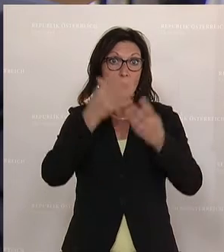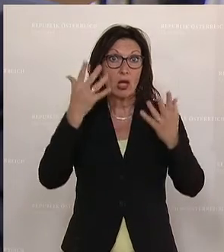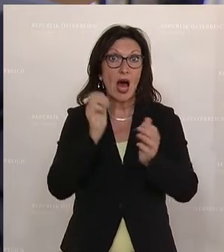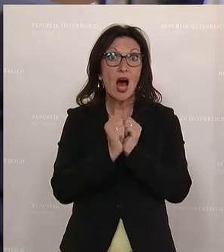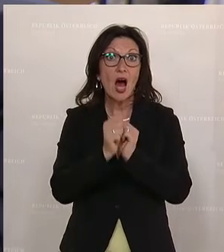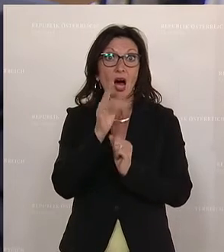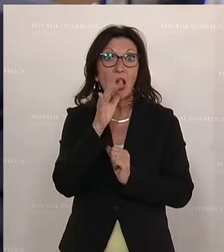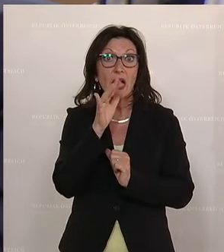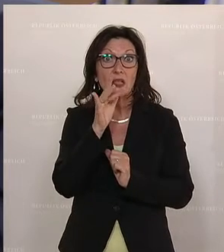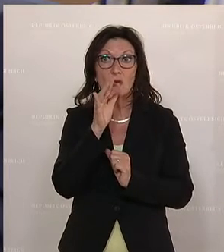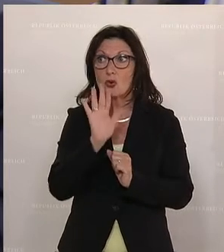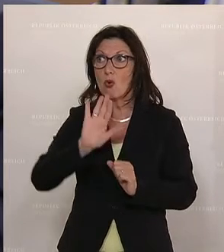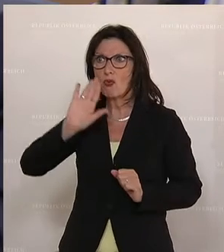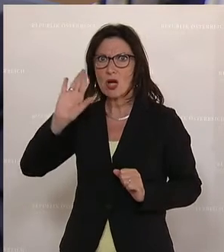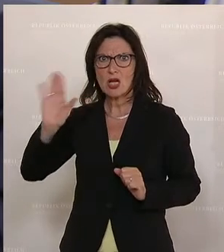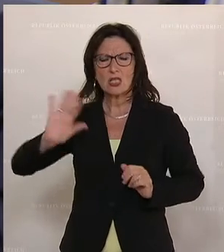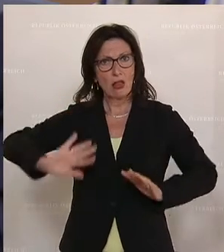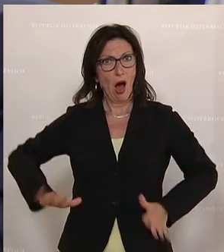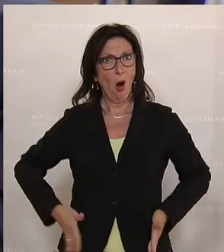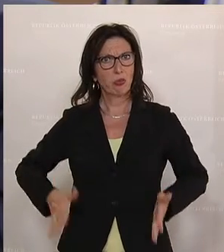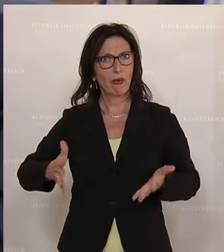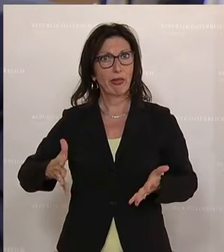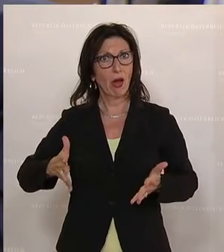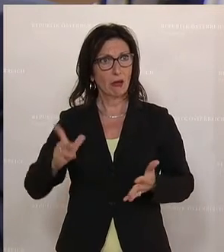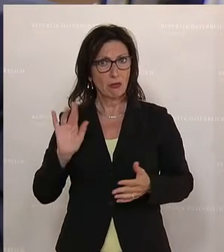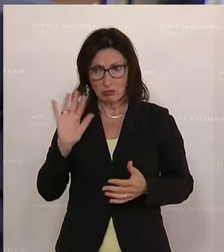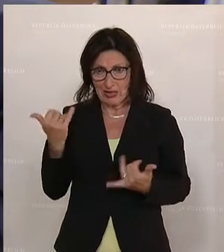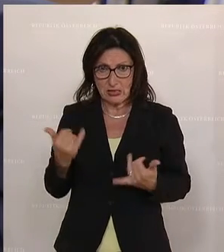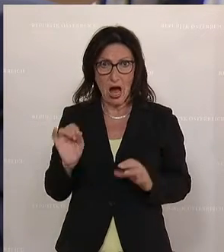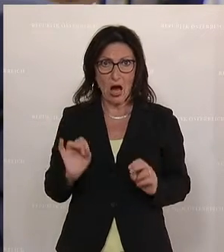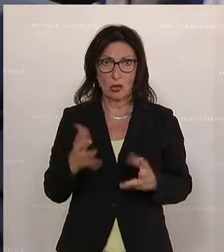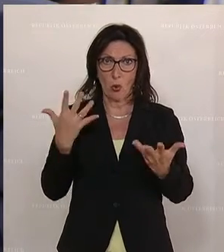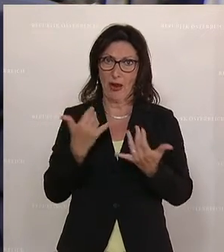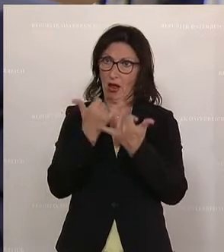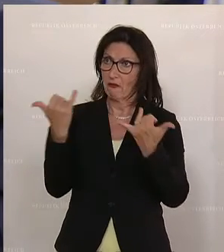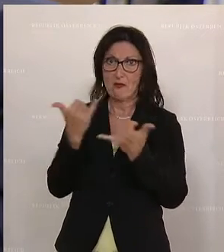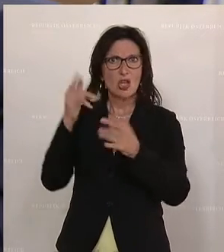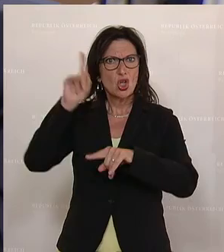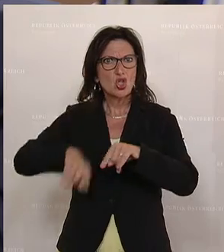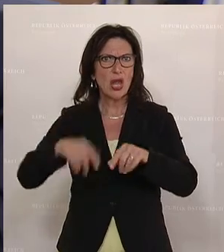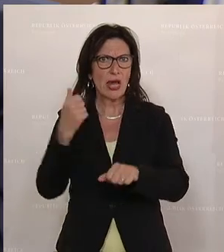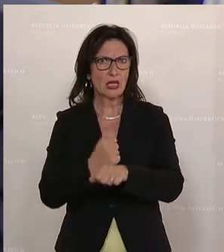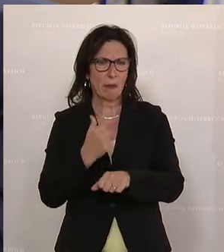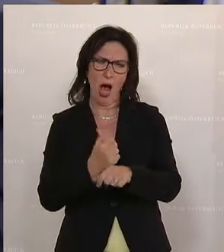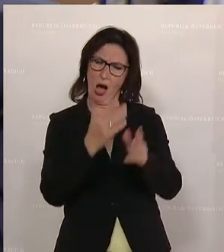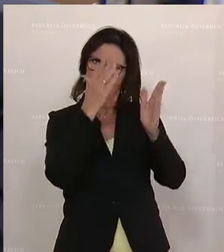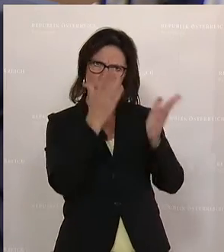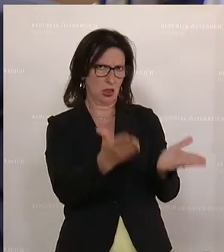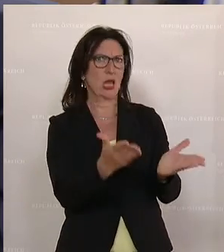Rechnungshofes zu untergraben, nämlich die aktuelle Autorität des Rechnungshofes, finde ich letztklassig und finde ich unangemessen.